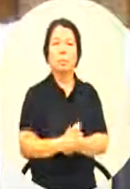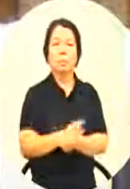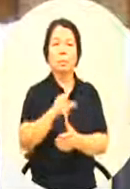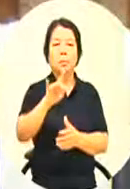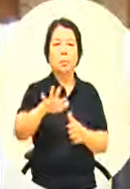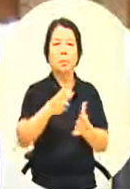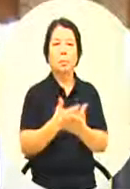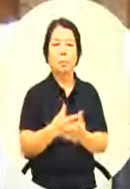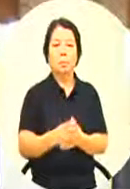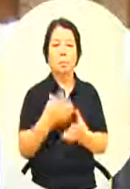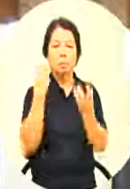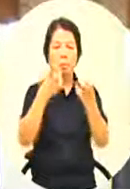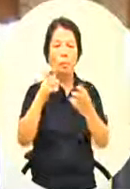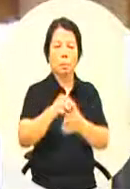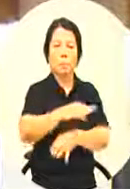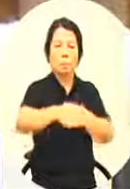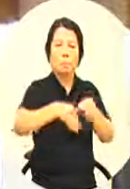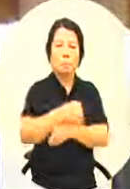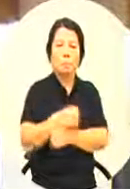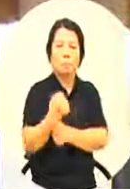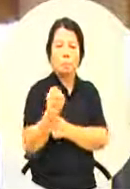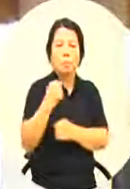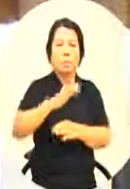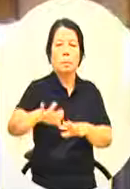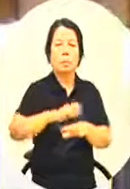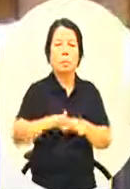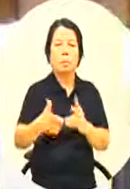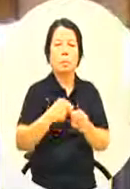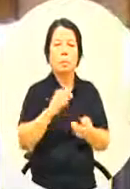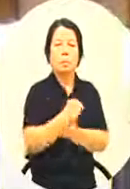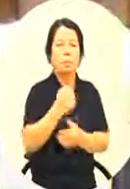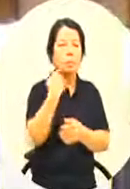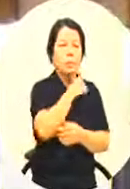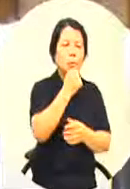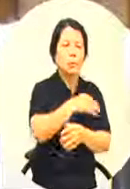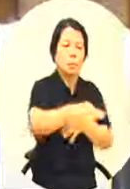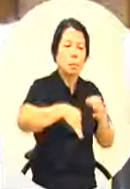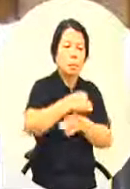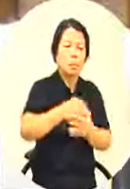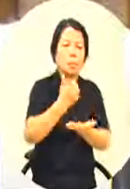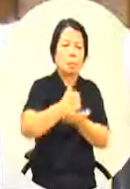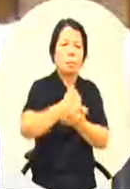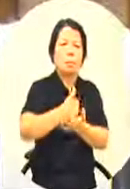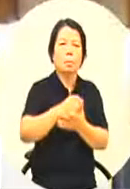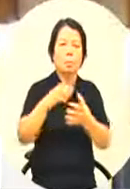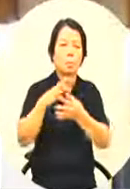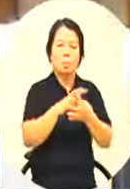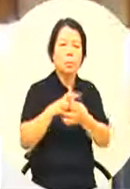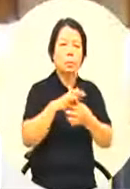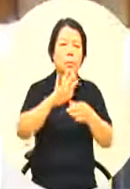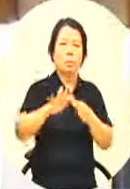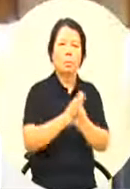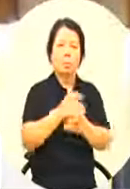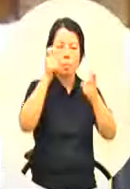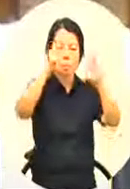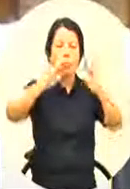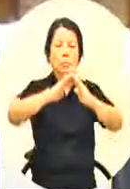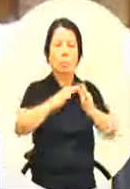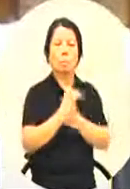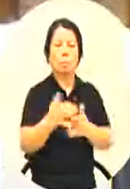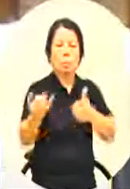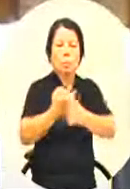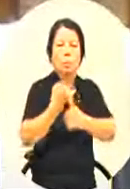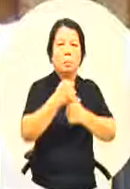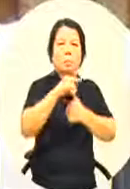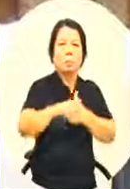非常惊认的经济力因为它跟台湾的经贸关系非常的密切因为它跟高雄有所谓的外籍移工